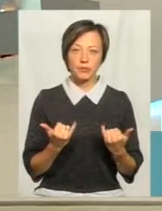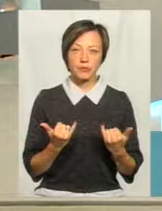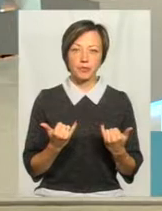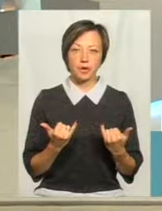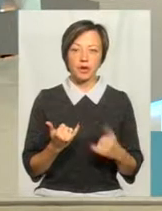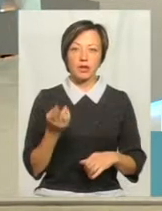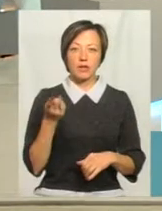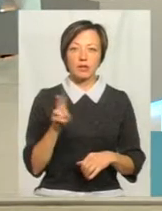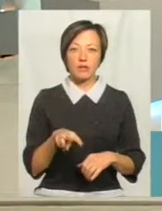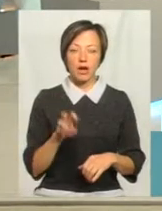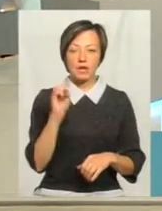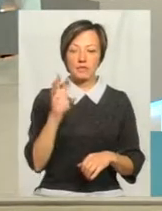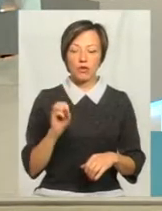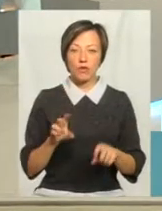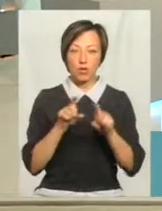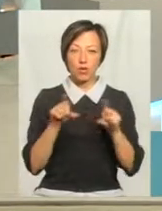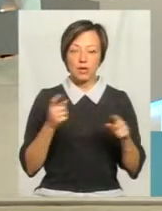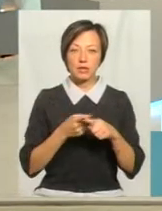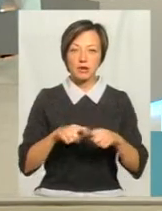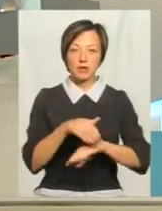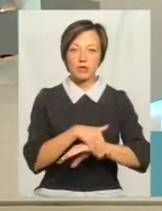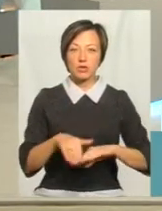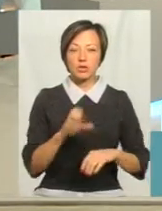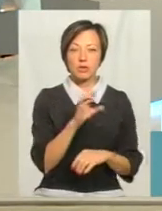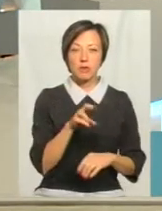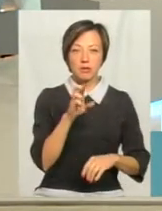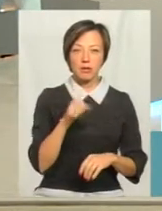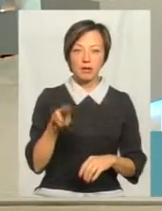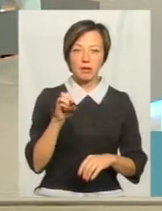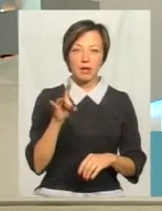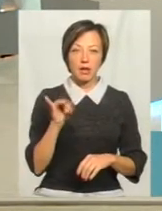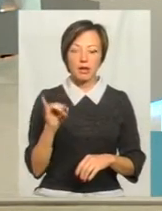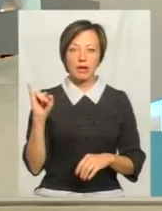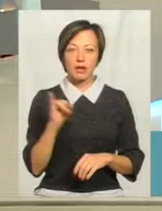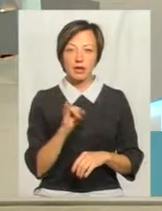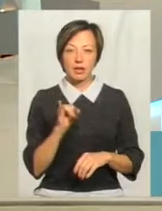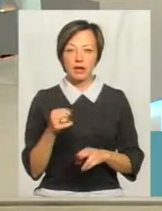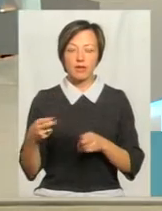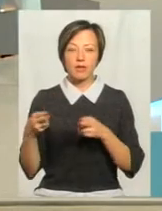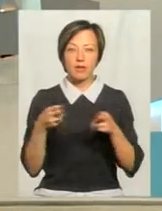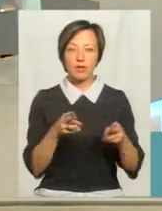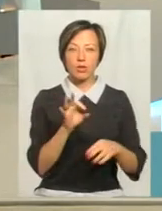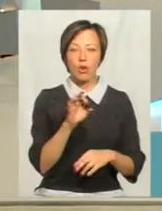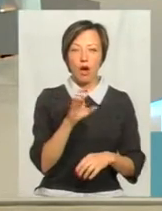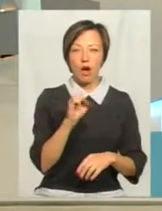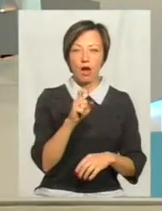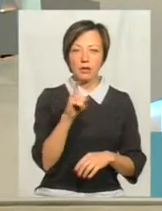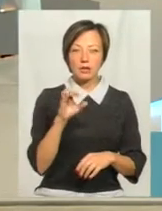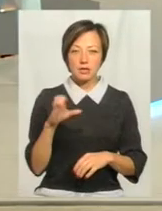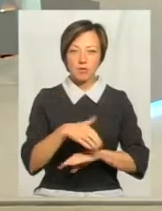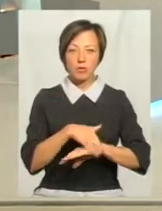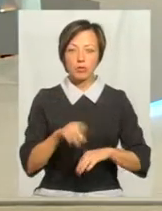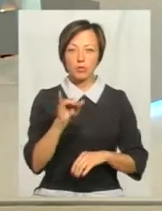Два світлофорних об'єкта – це по вулиці Степана Бандери і виїзд з Оазису, і також по вулиці